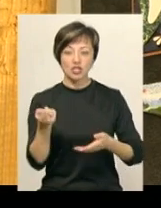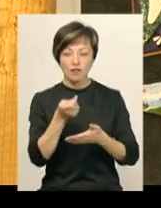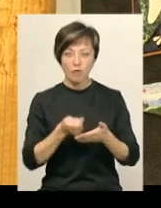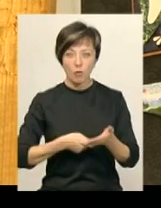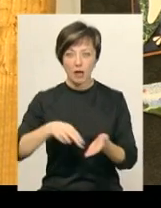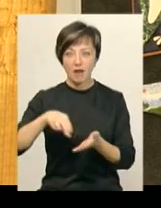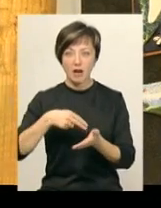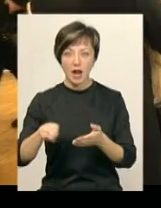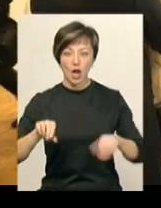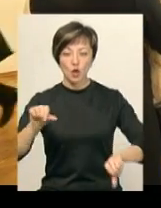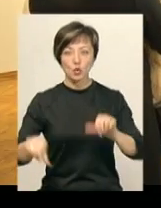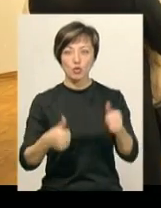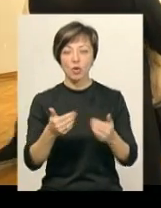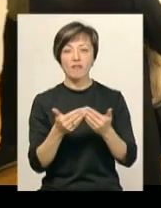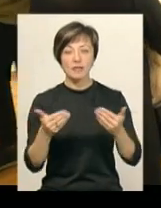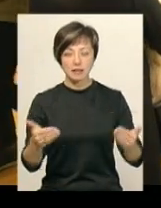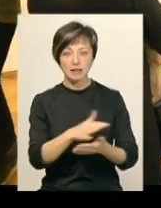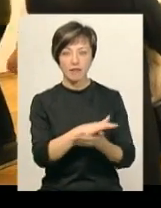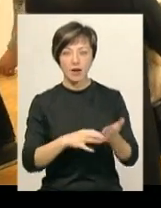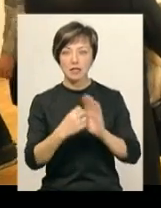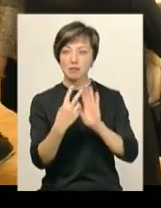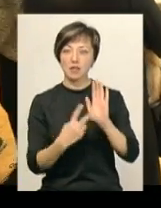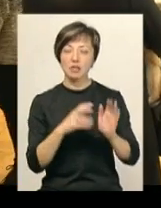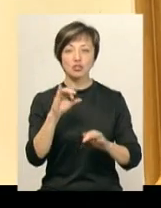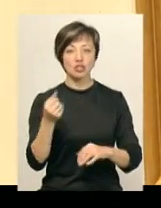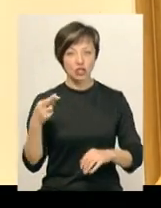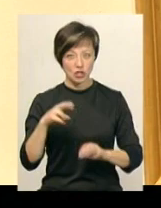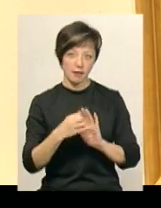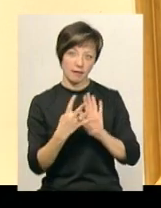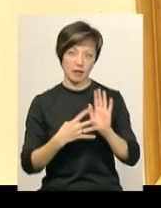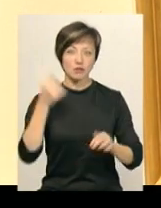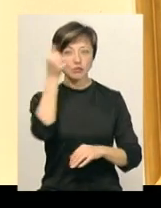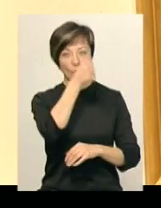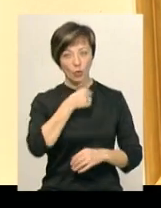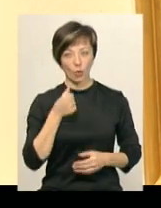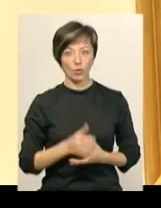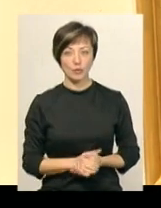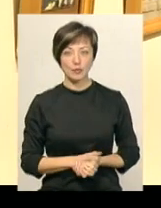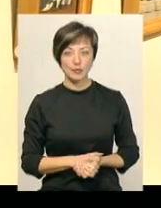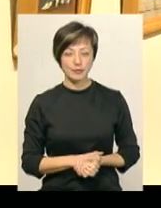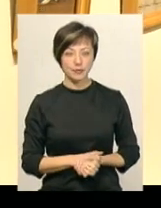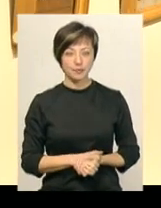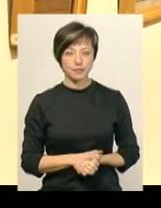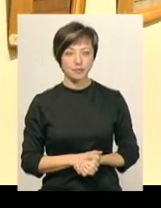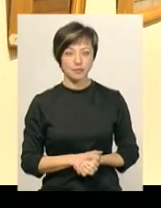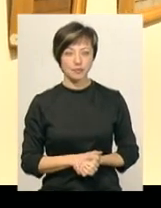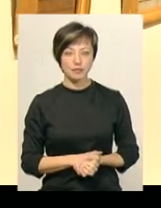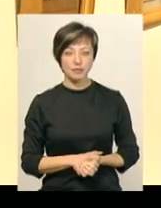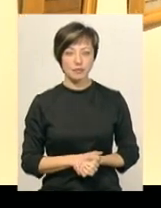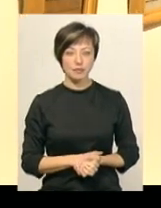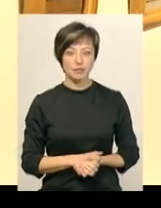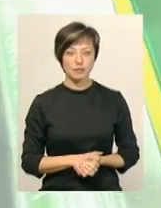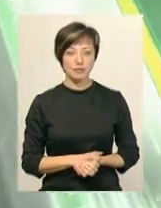акварелі та скульптури. Виставка до джерела триватиме до 17 січня 2019 року. Анастасія Олексюк, Дем'ян Цегольник, новини